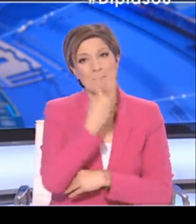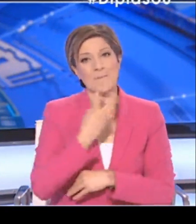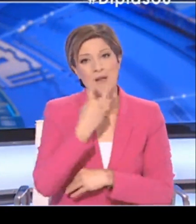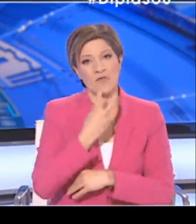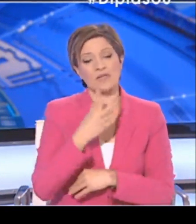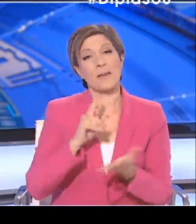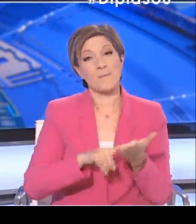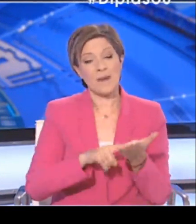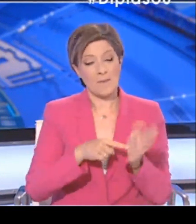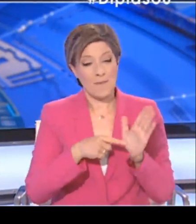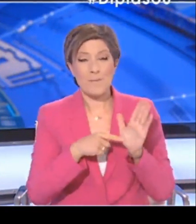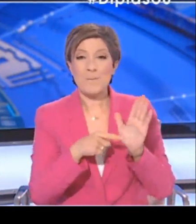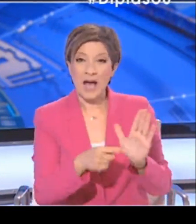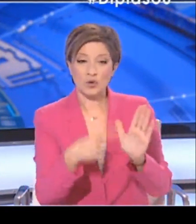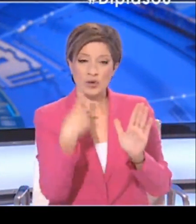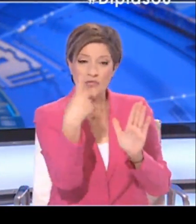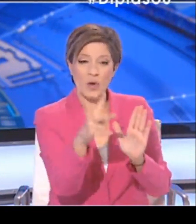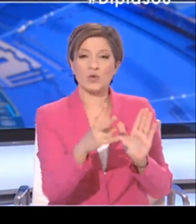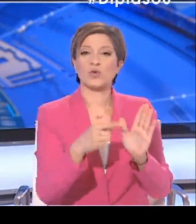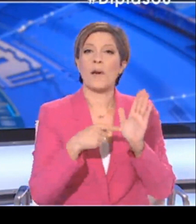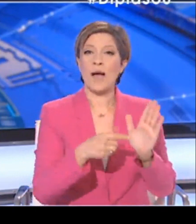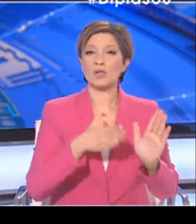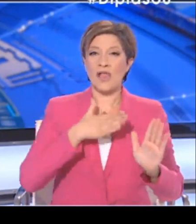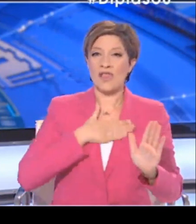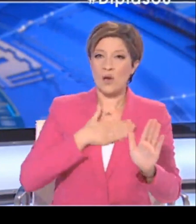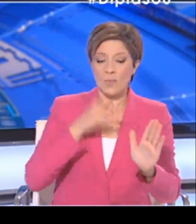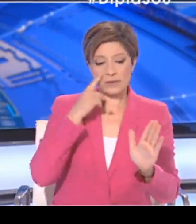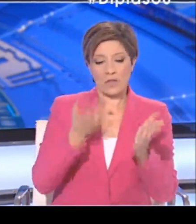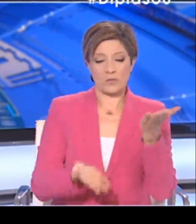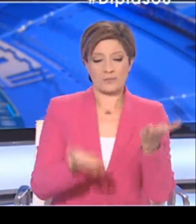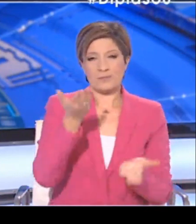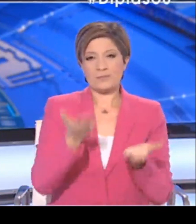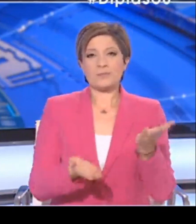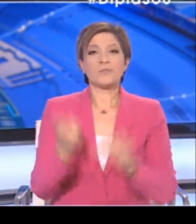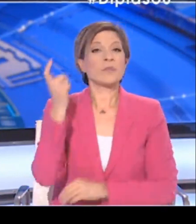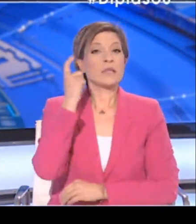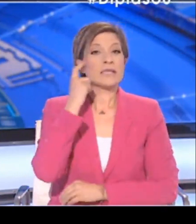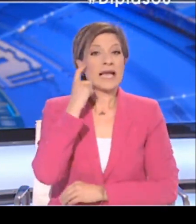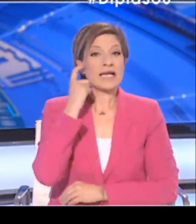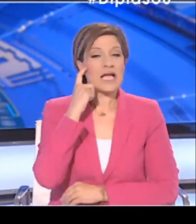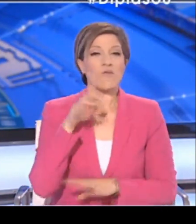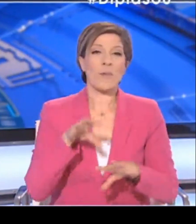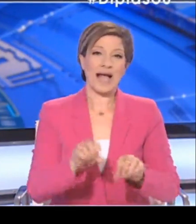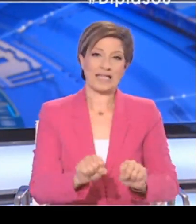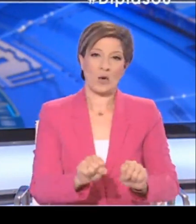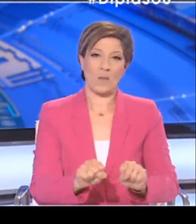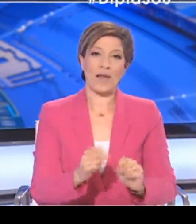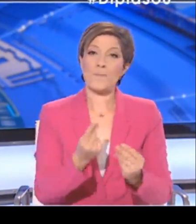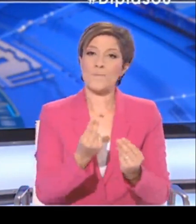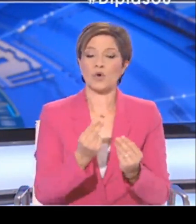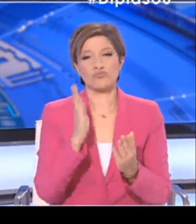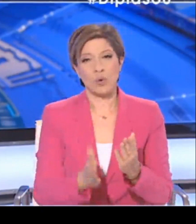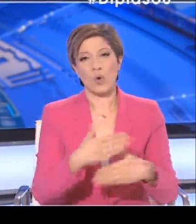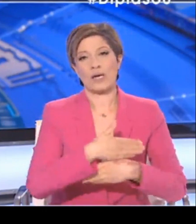γίνει μια παρουσίαση μέσω σε αυτήν την ισοδοκία και θα εξακριβώσουμε και να μπορέσουμε να κατατάξουμε τα κατεχόμενα σε σχέση με